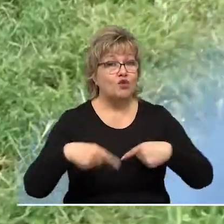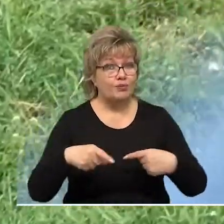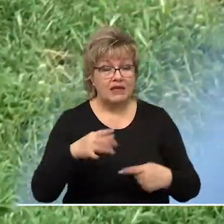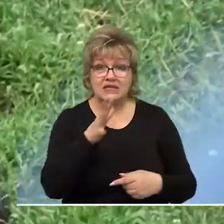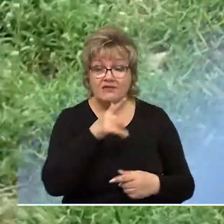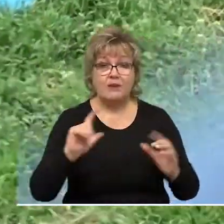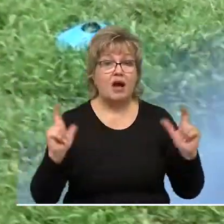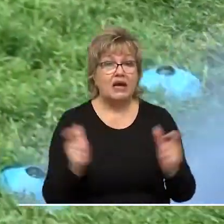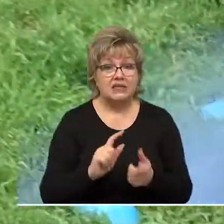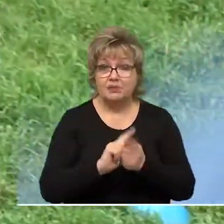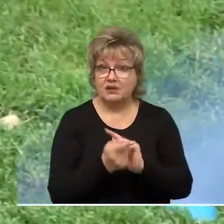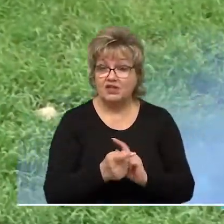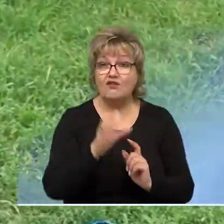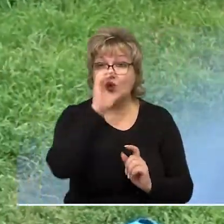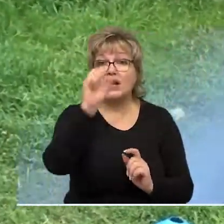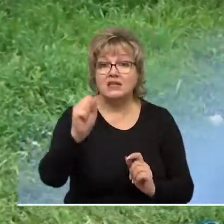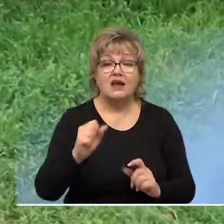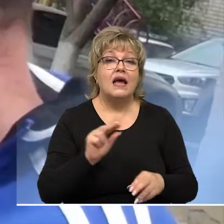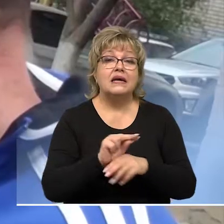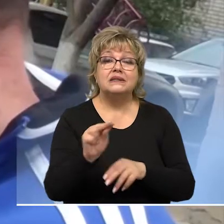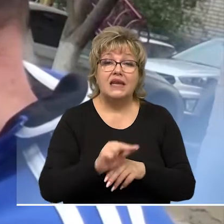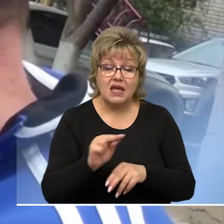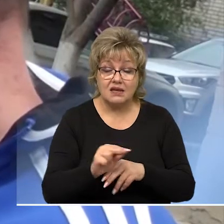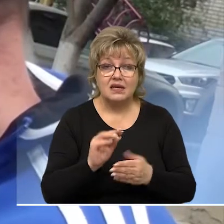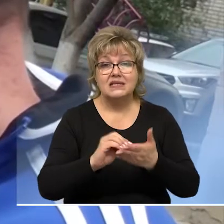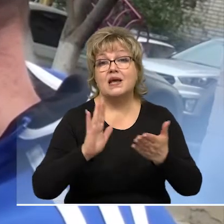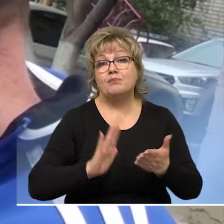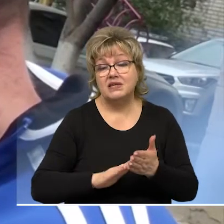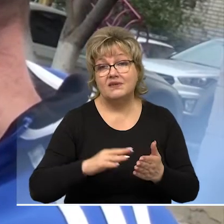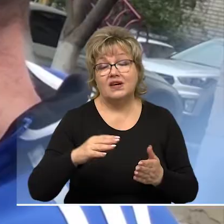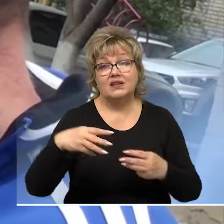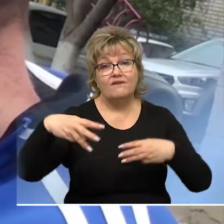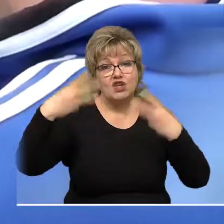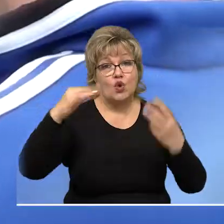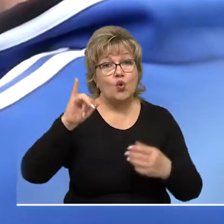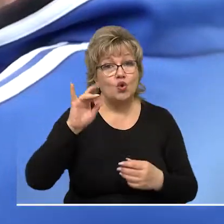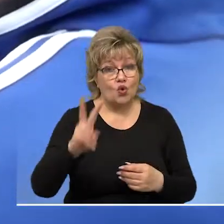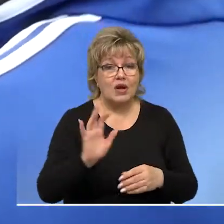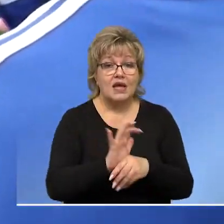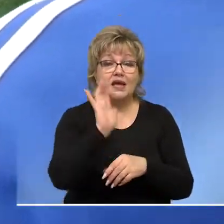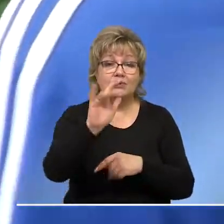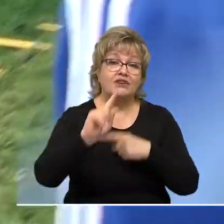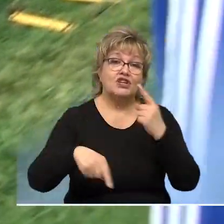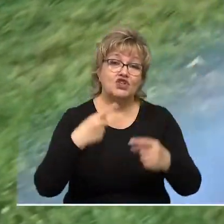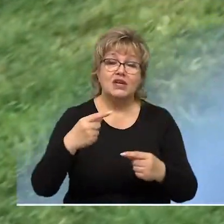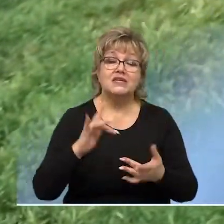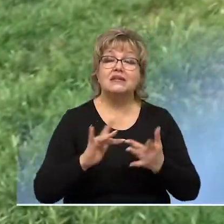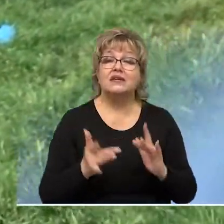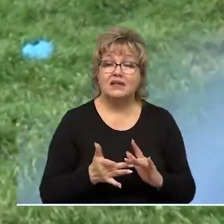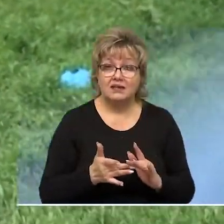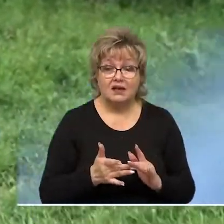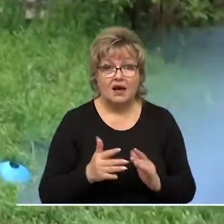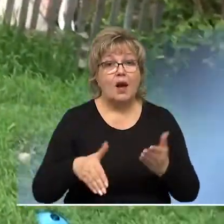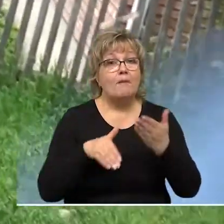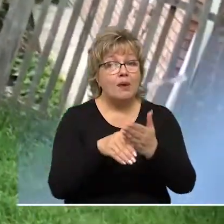Чтобы футболисты за время карантина не превратились в Буратино, тренер Олег Мороз записывает видеоуроки и отправляет их ученикам через мессенджеры в